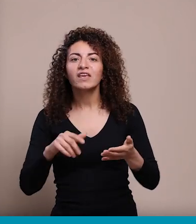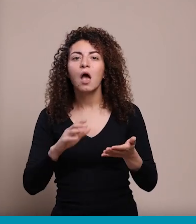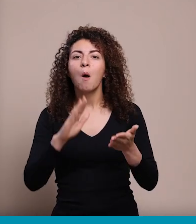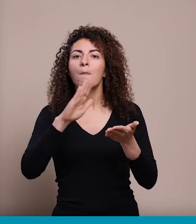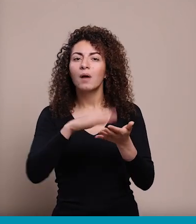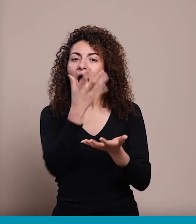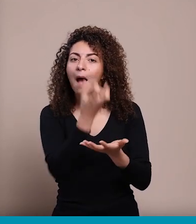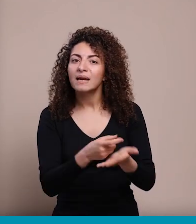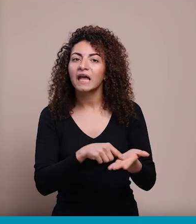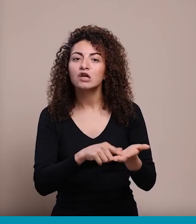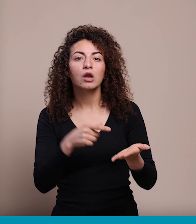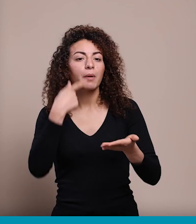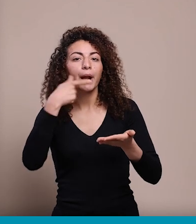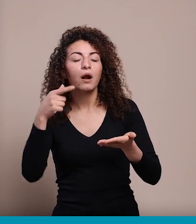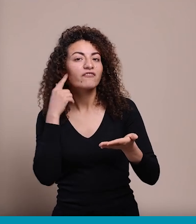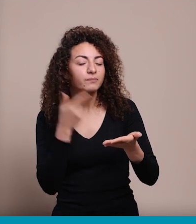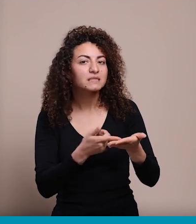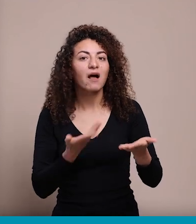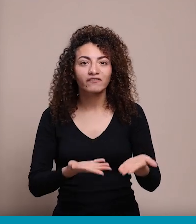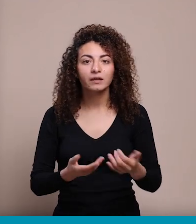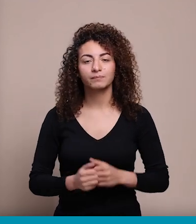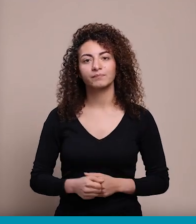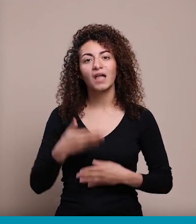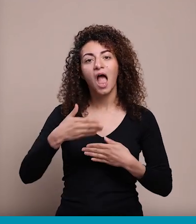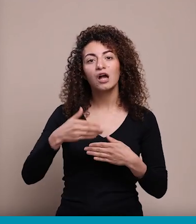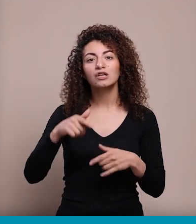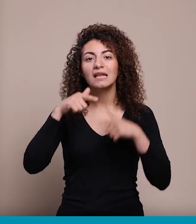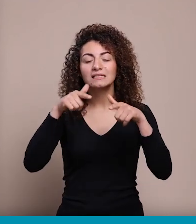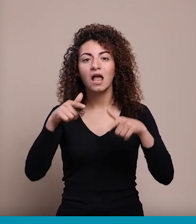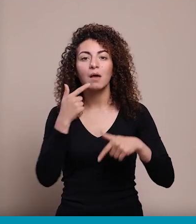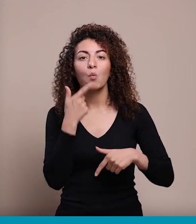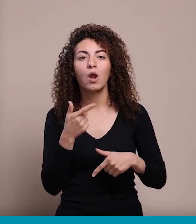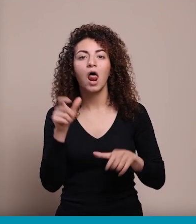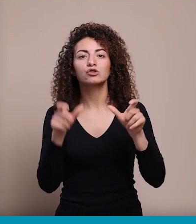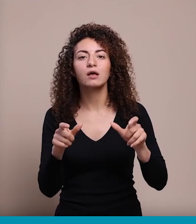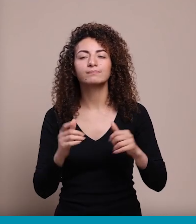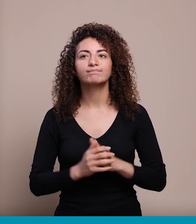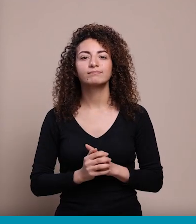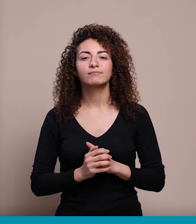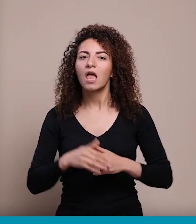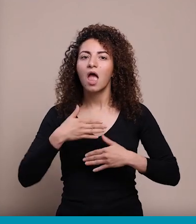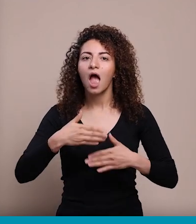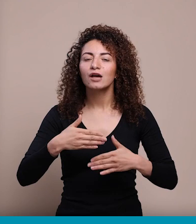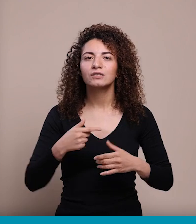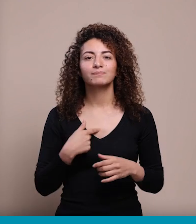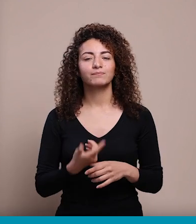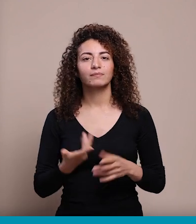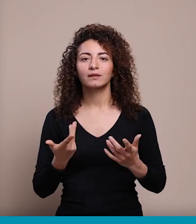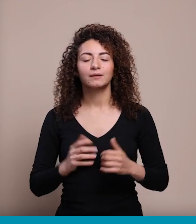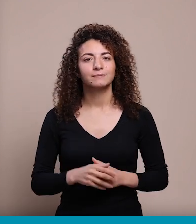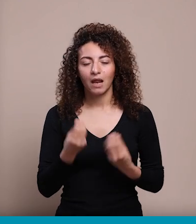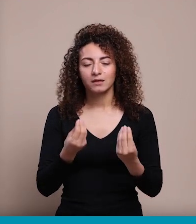التليفون بقدر يتحرك لحاله آخر مسجي بحب وصلها للأشخاص آخر مسجي بحب وصلها للشخص